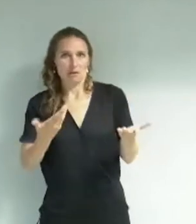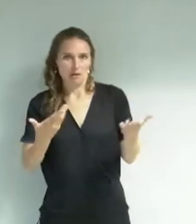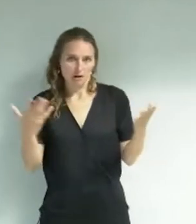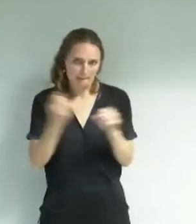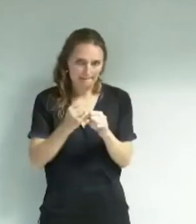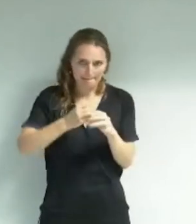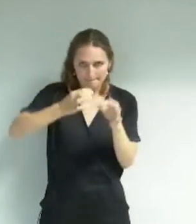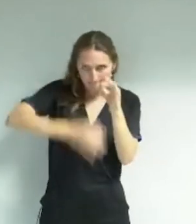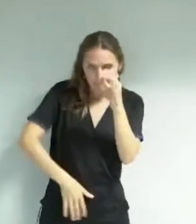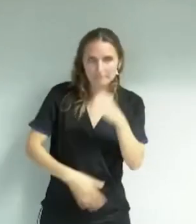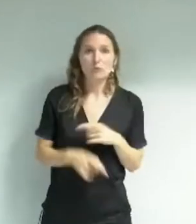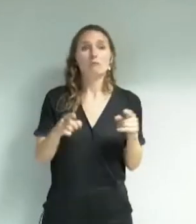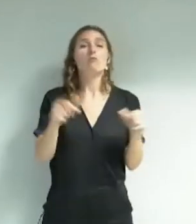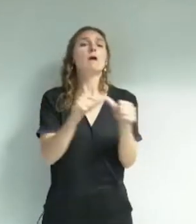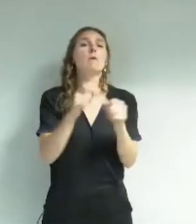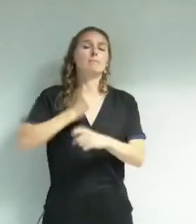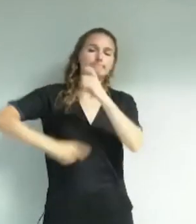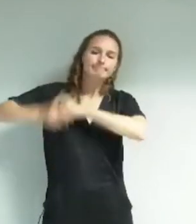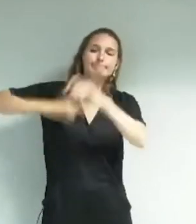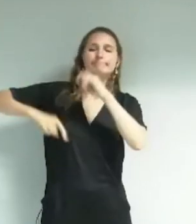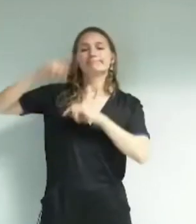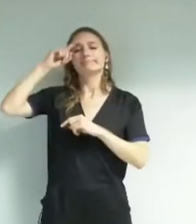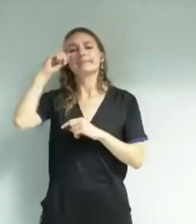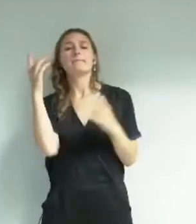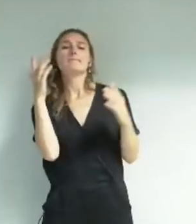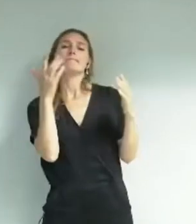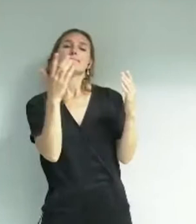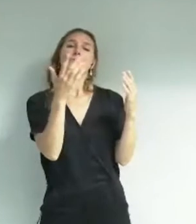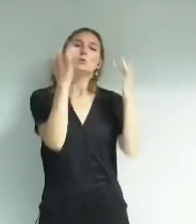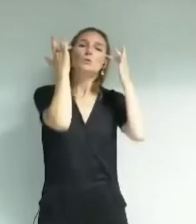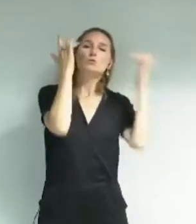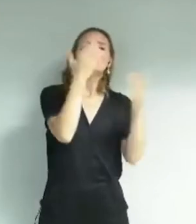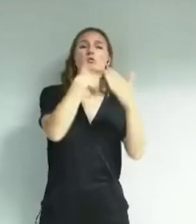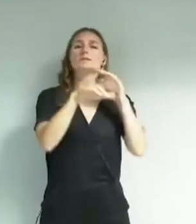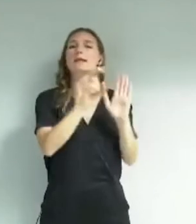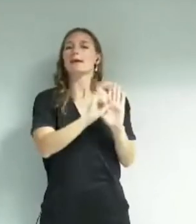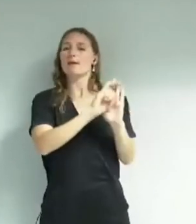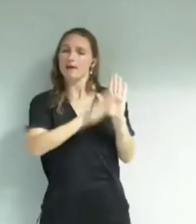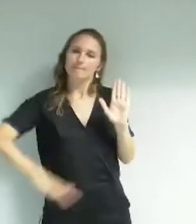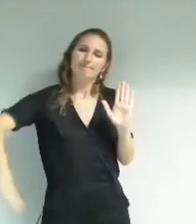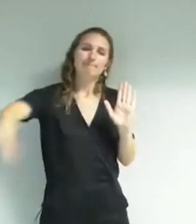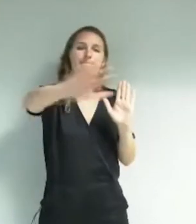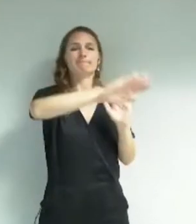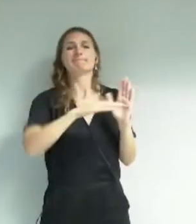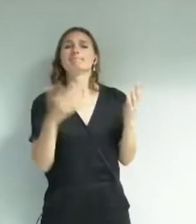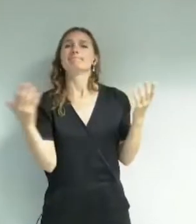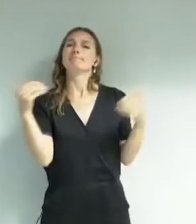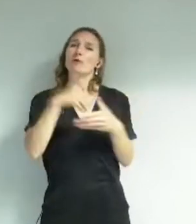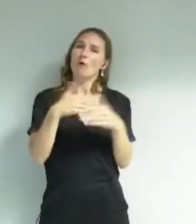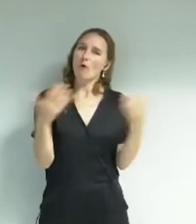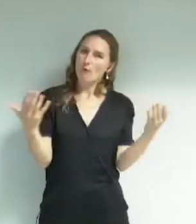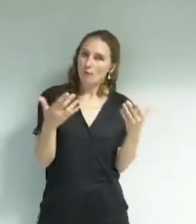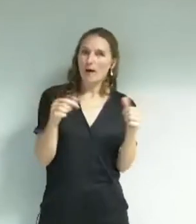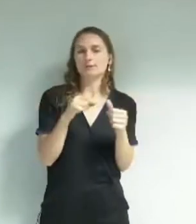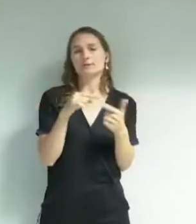sur la diversité du paysage culturel grenoblois et les éléments majeurs de celui-ci concernant le patrimoine,